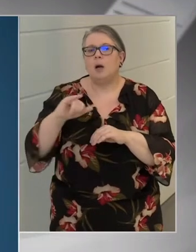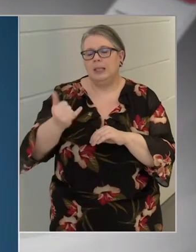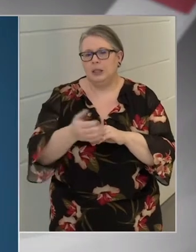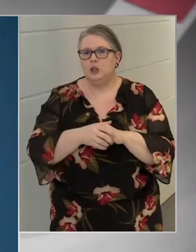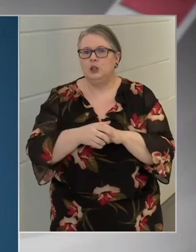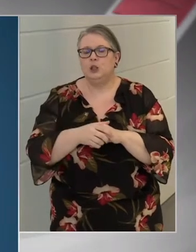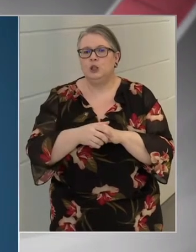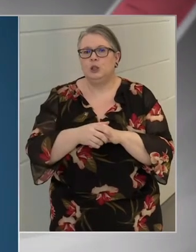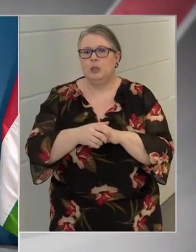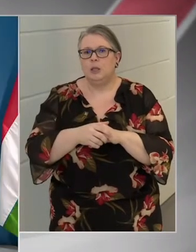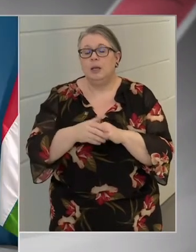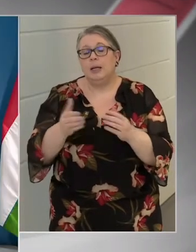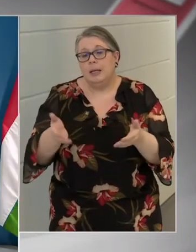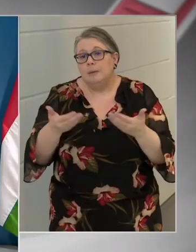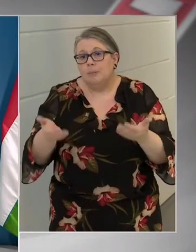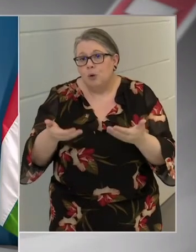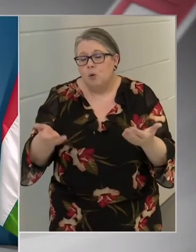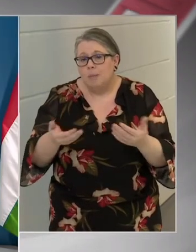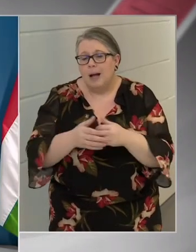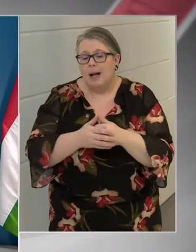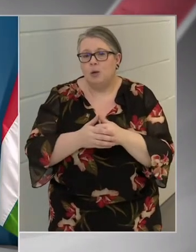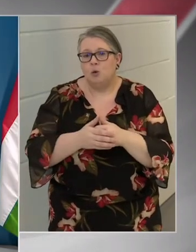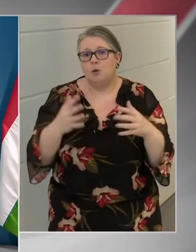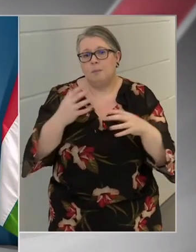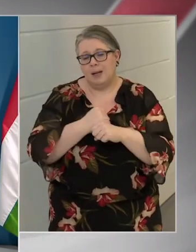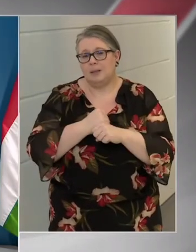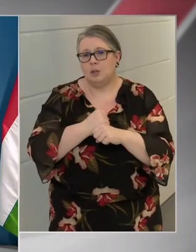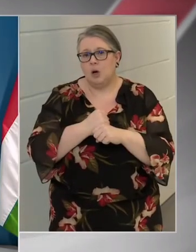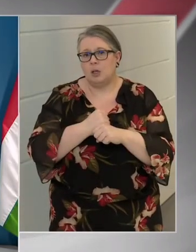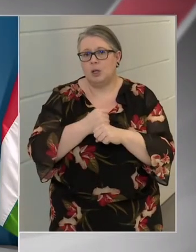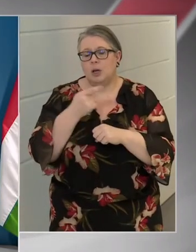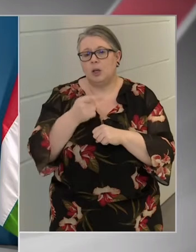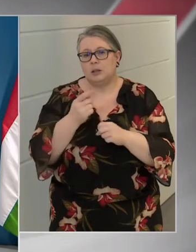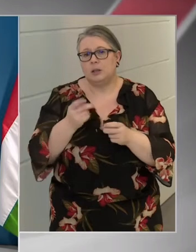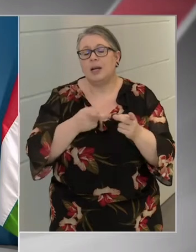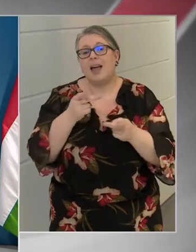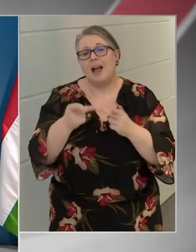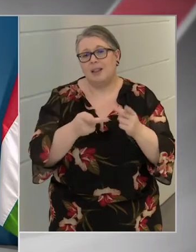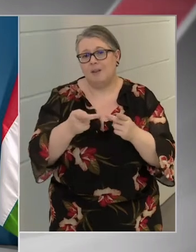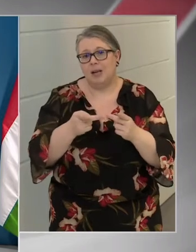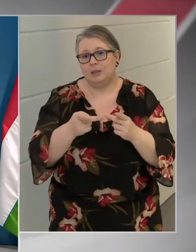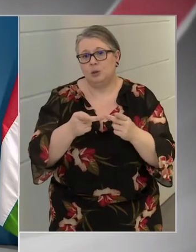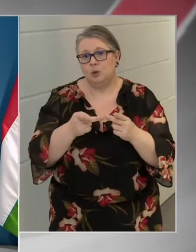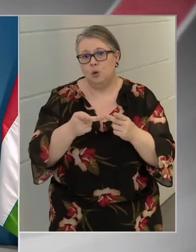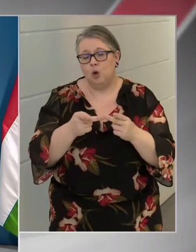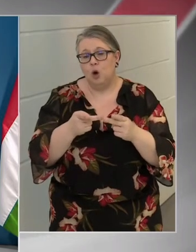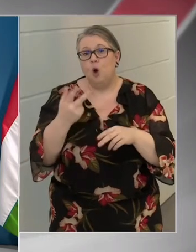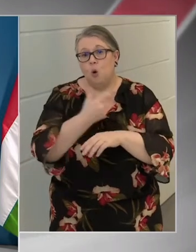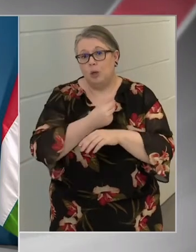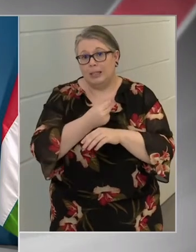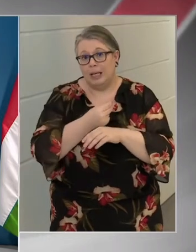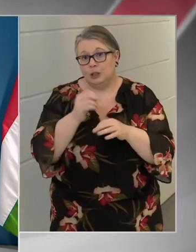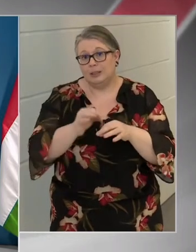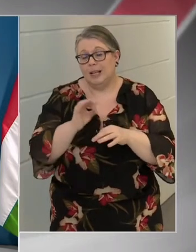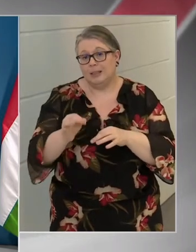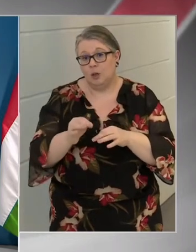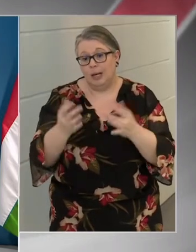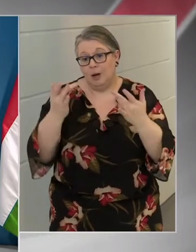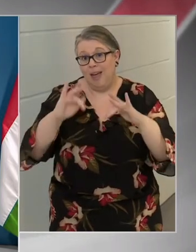igyekszünk megtartani azt a kedvező átoltottsági helyünket,